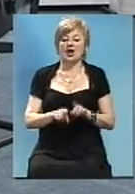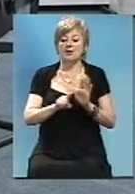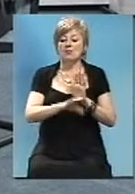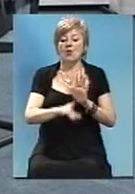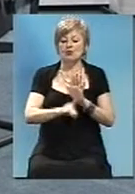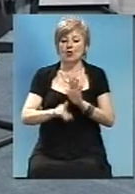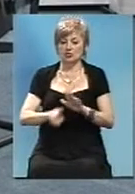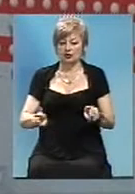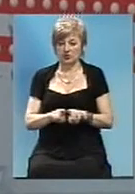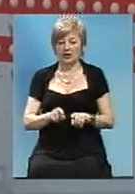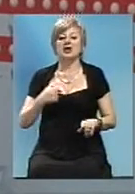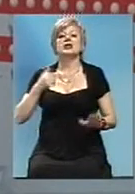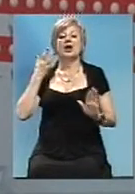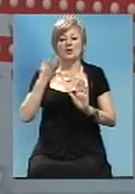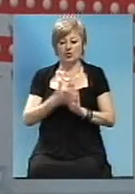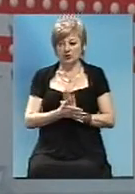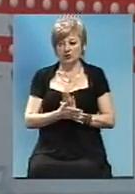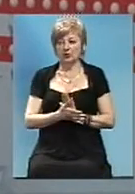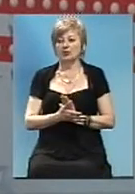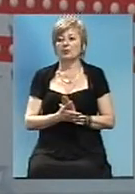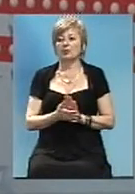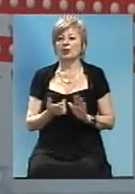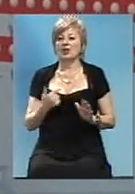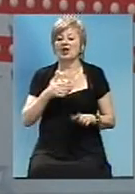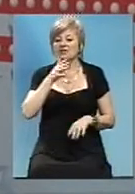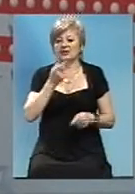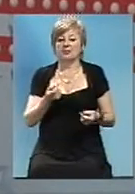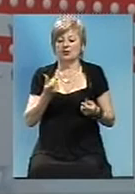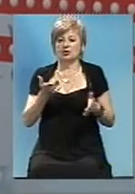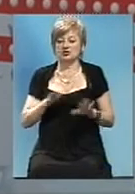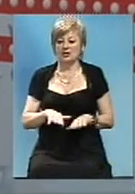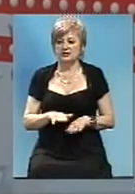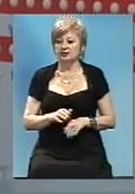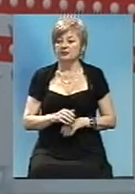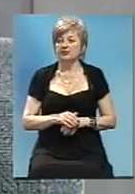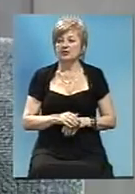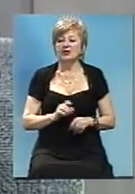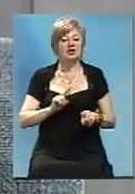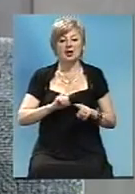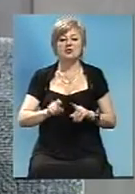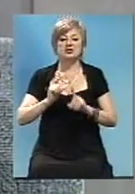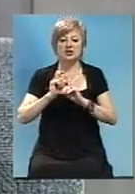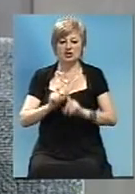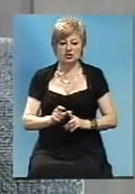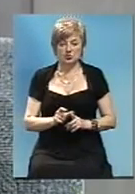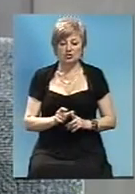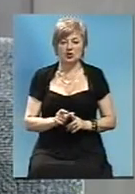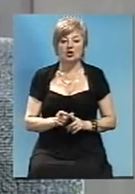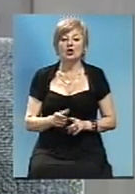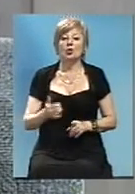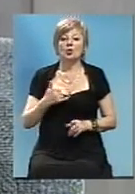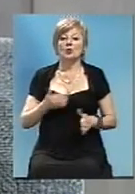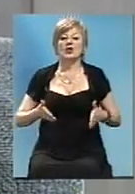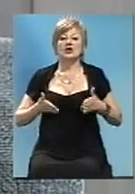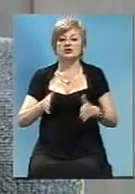добре, зрозуміло ваше запитання, дякую, мало часу, на жаль, залишилося. Отвечу швидко, коротко на цей питання. У нас